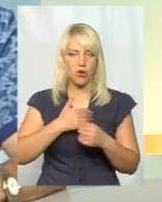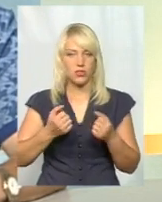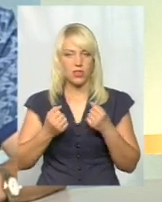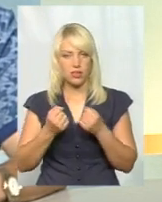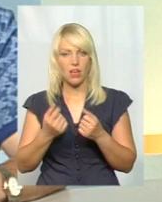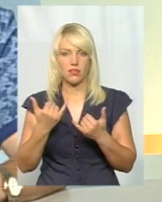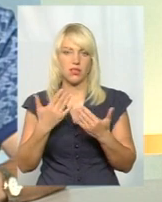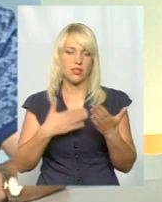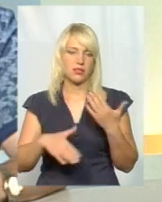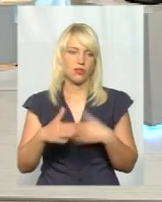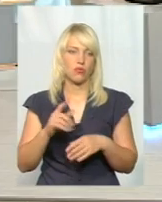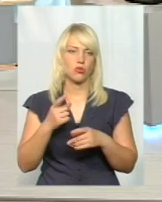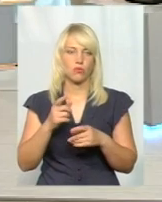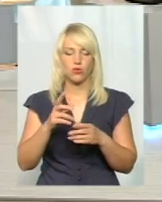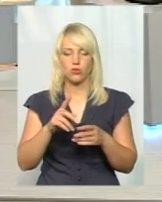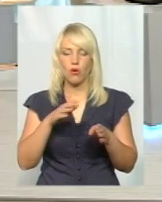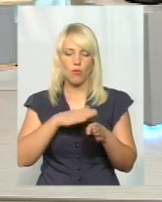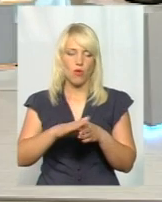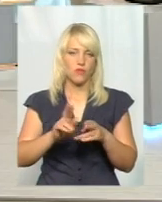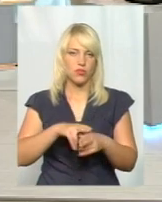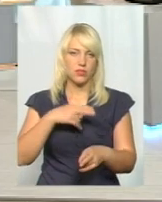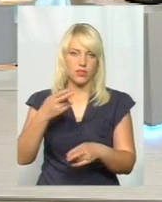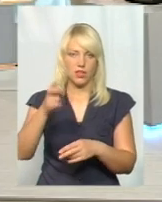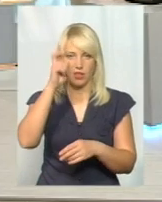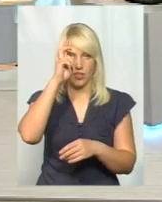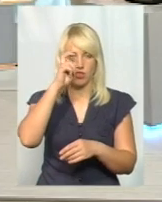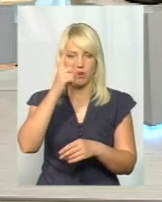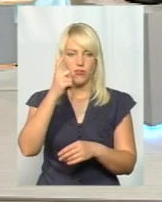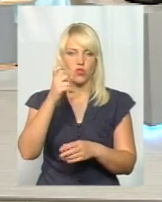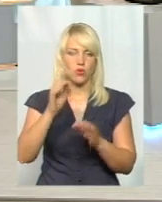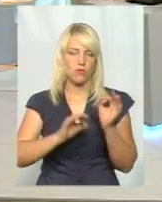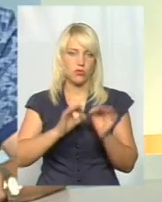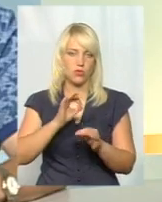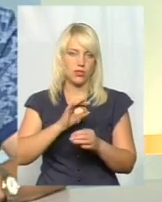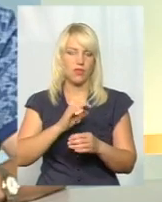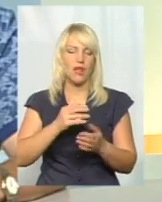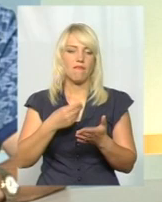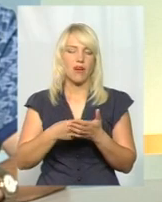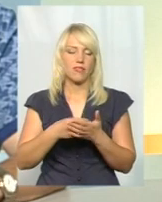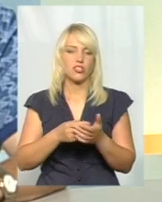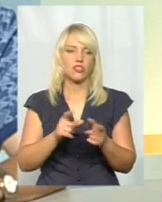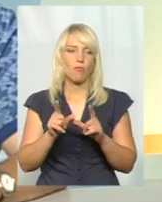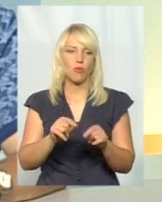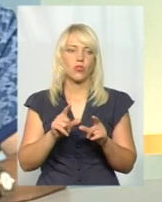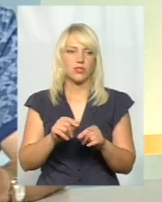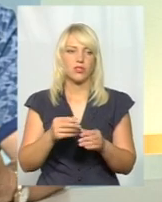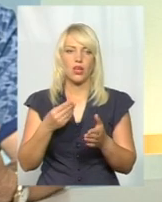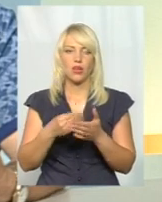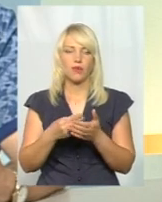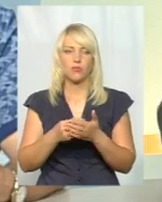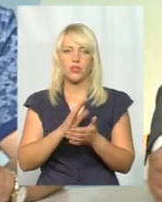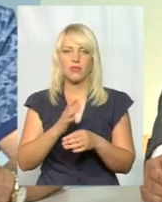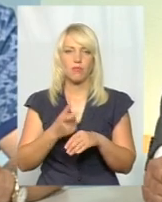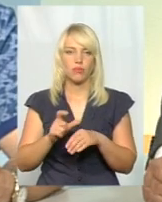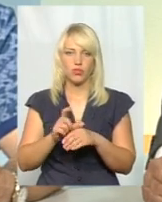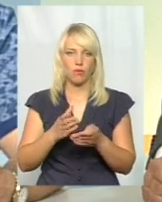задоволені, тому що їм відшкодовується повністю 100% вартості проїзду. І, до речі, бюджет не став більше платити, тому